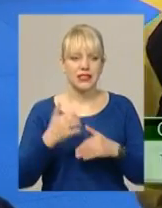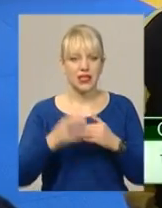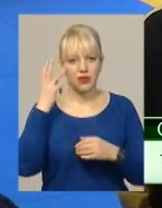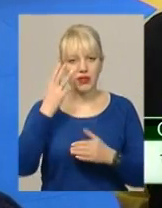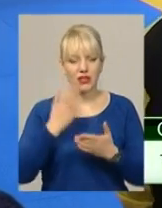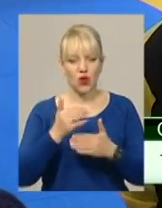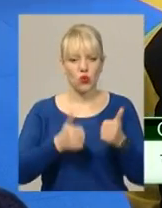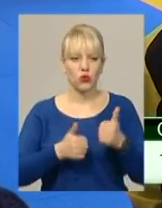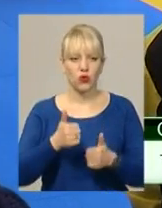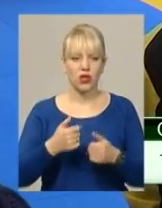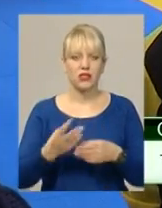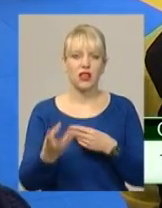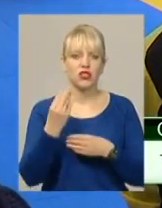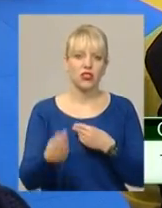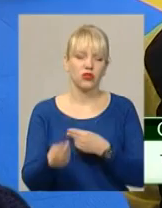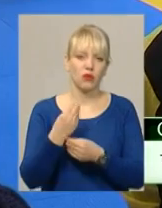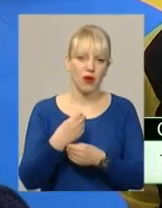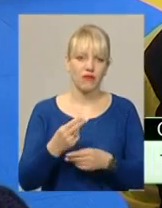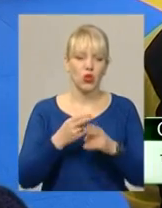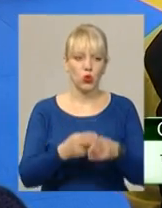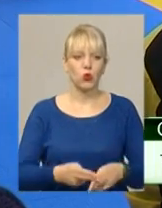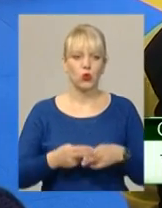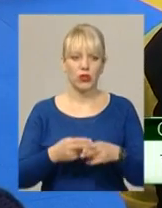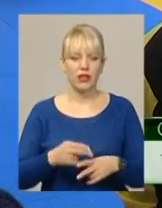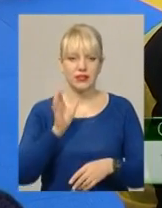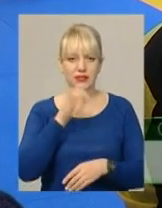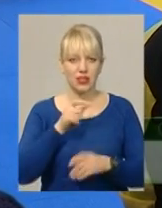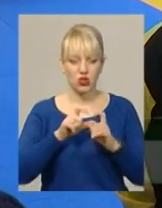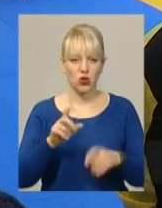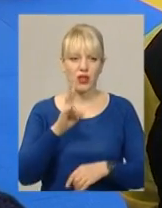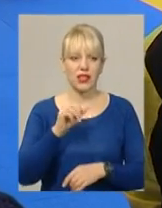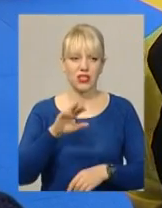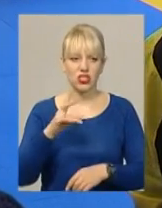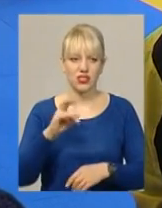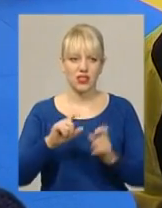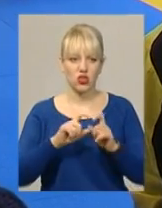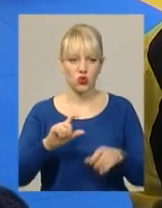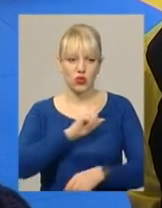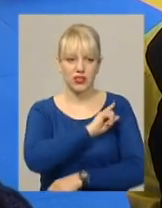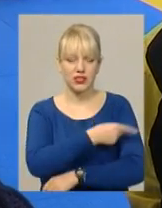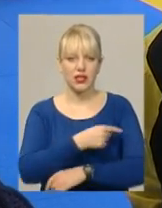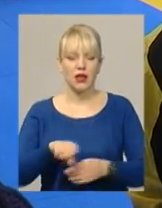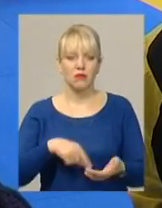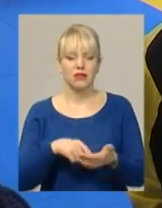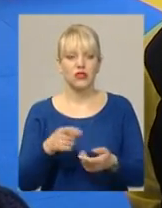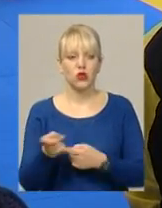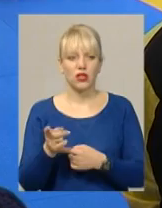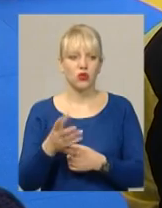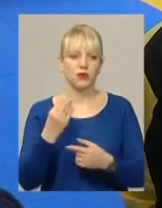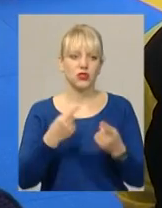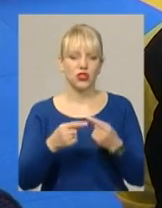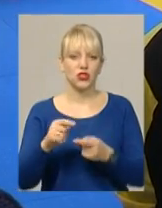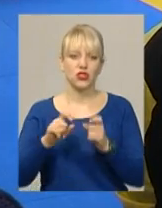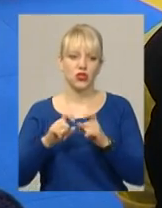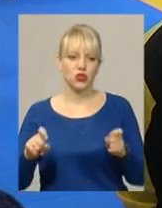є конкуренція, тут ще нам додали і Дунайці досить серйозна школа, Нетішинська школа сильна, місто Тернопіль, ну і інші всі